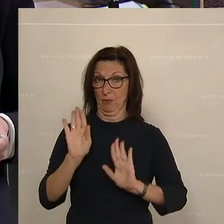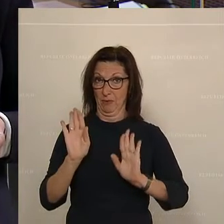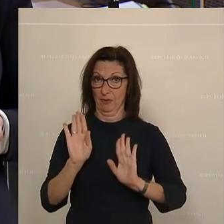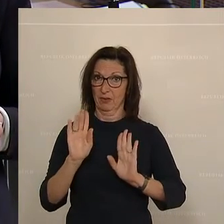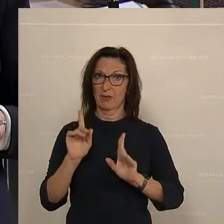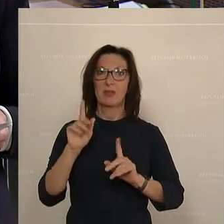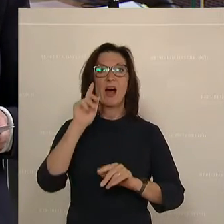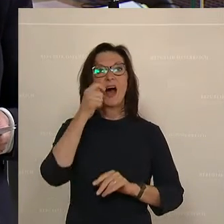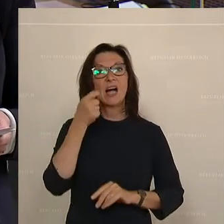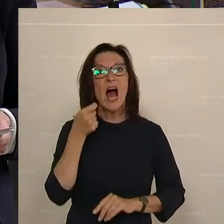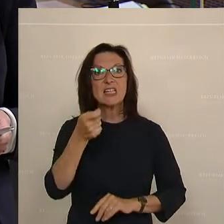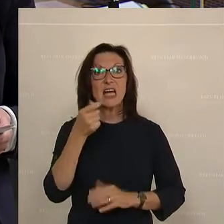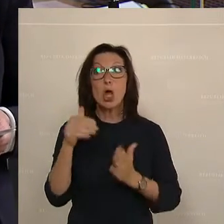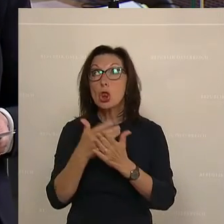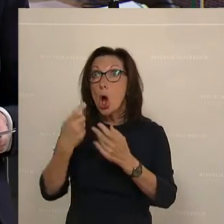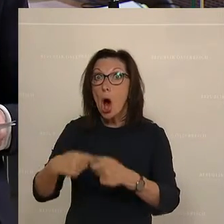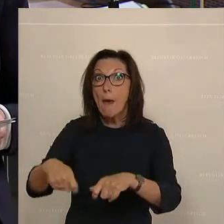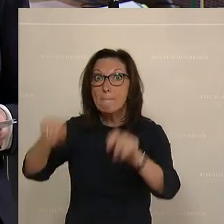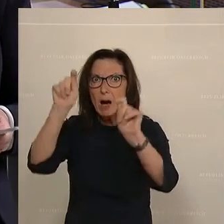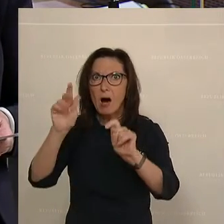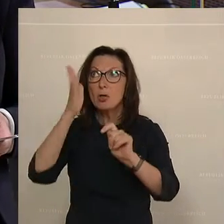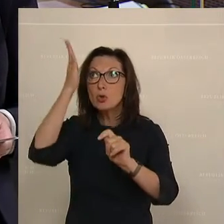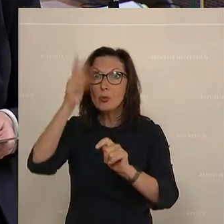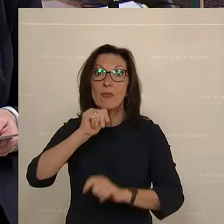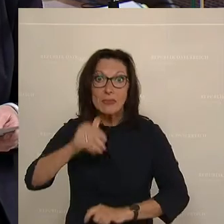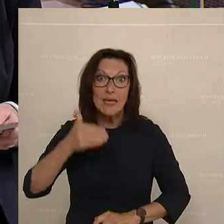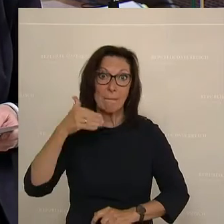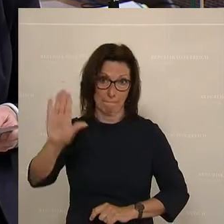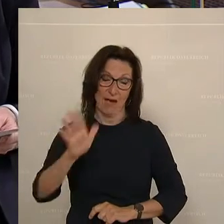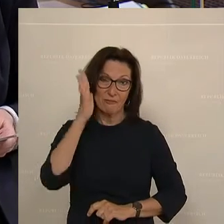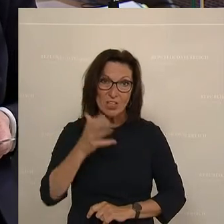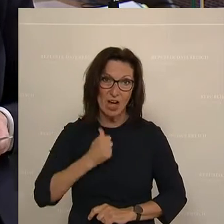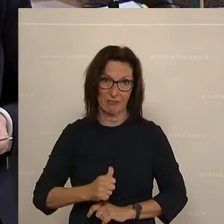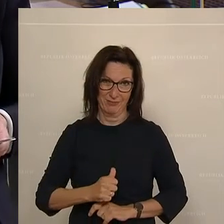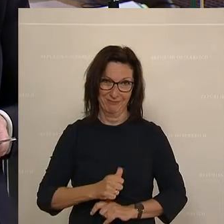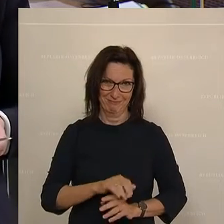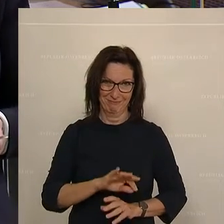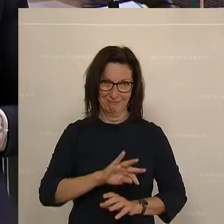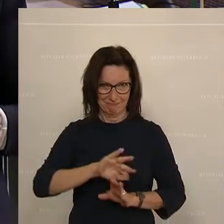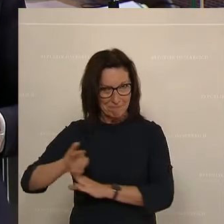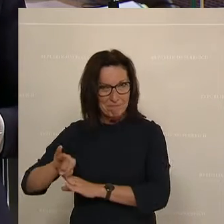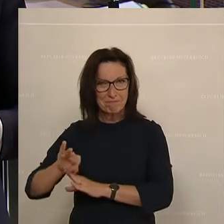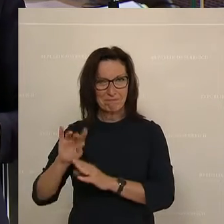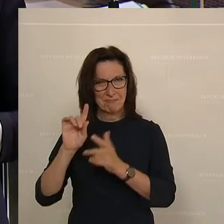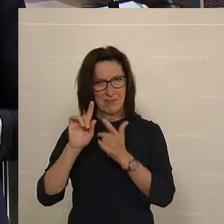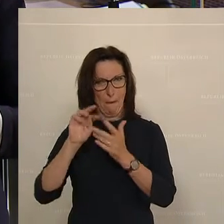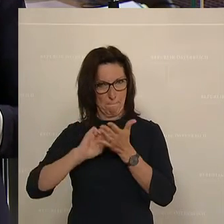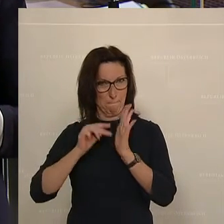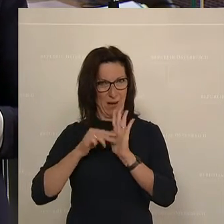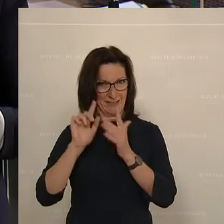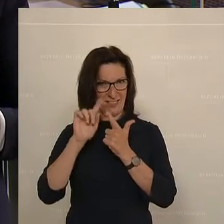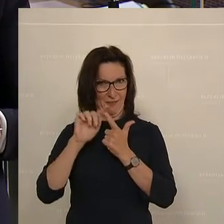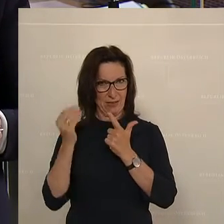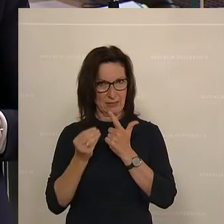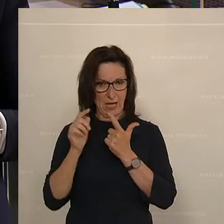- und Gasheizungen im Neubau auch an dieser Stelle diskutiert wird. Die zweite Säule in diesem Plan ist die